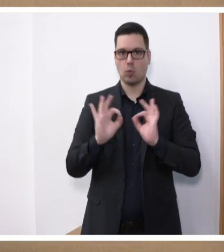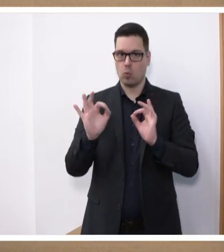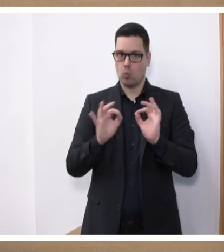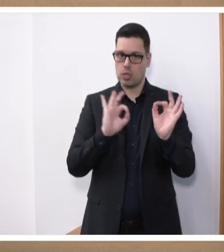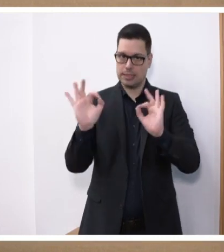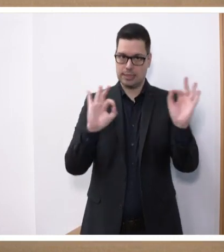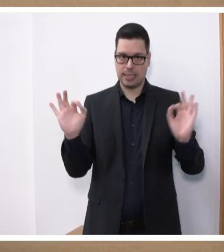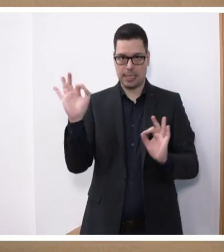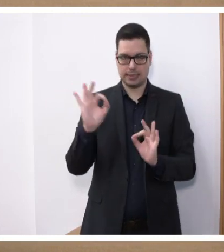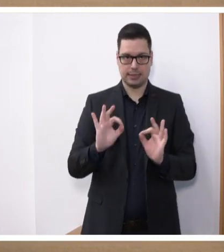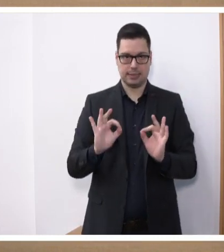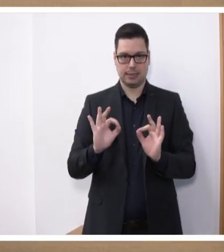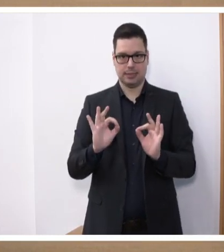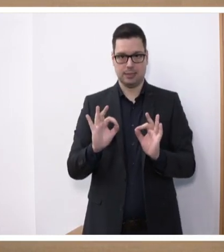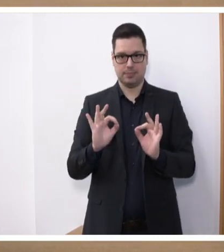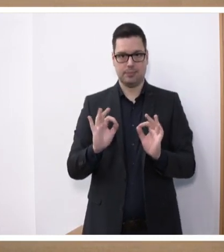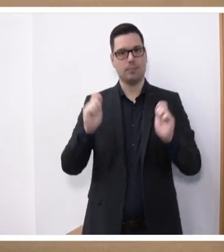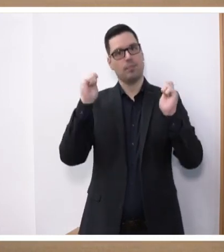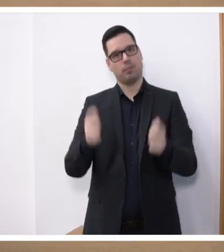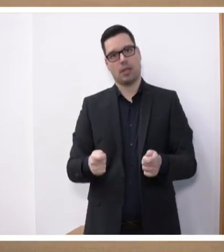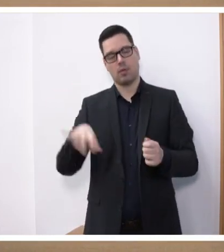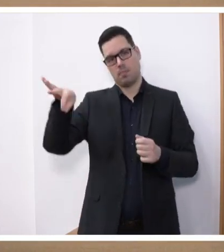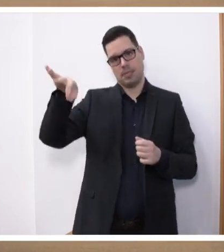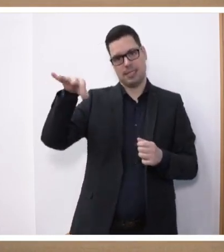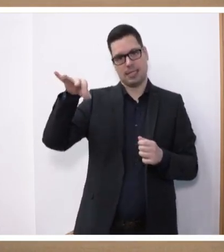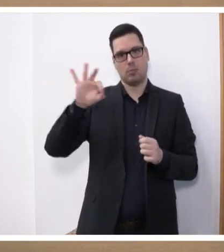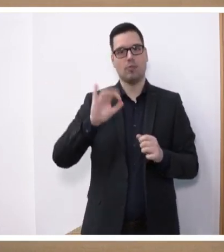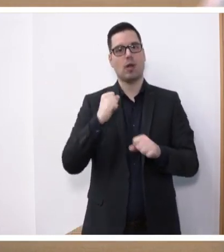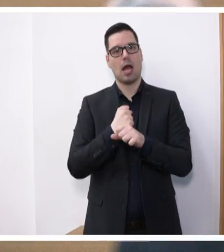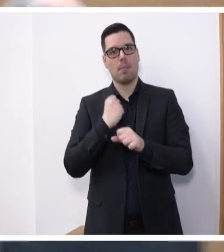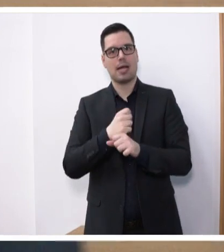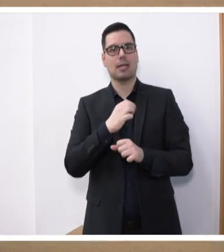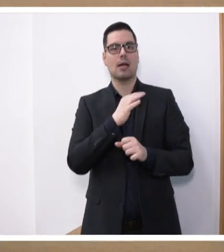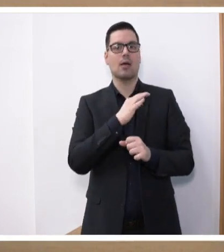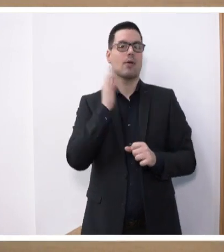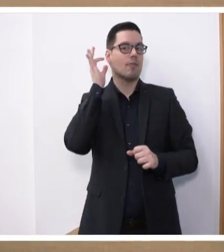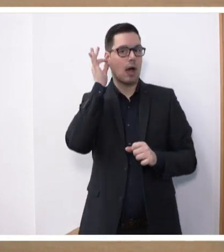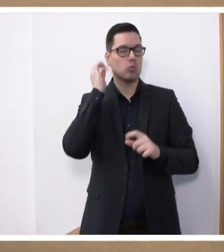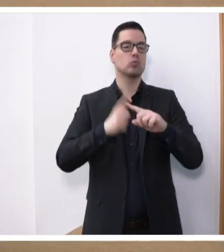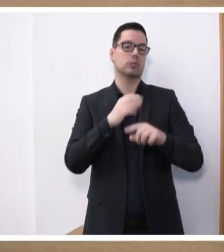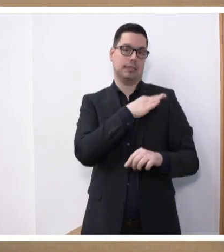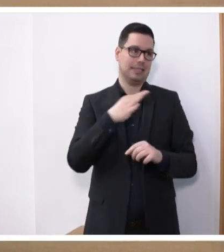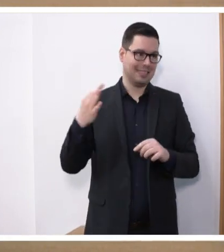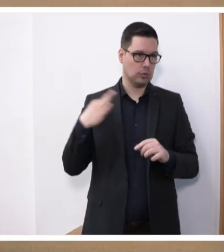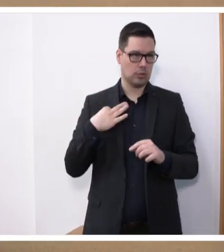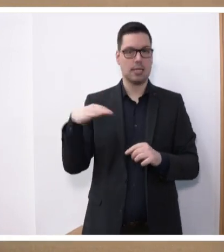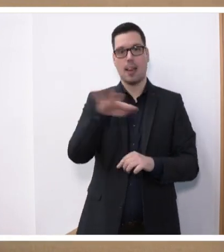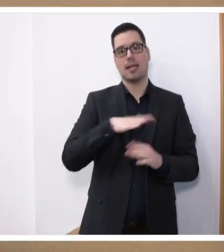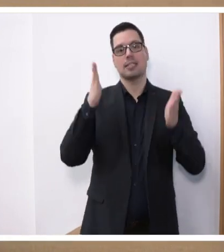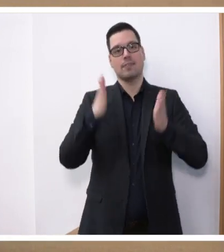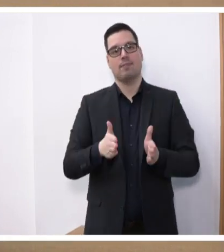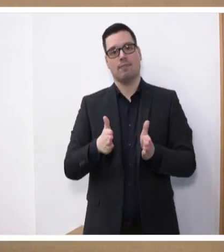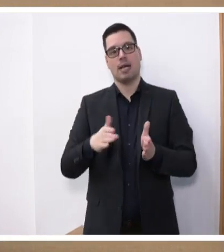einmalig in Deutschland ist, im Auftrag des Ministeriums für Arbeit, Frauen und Gesundheit, dort von der Landesfachstelle